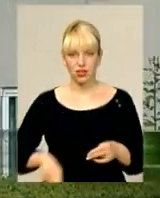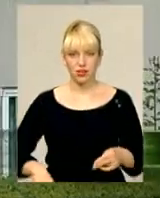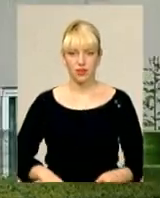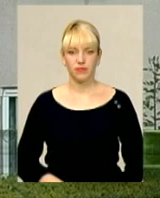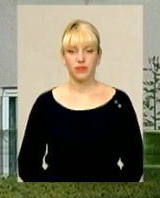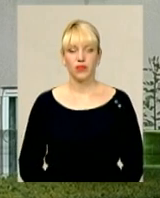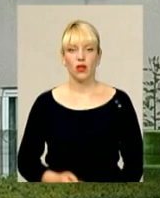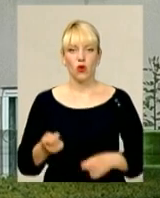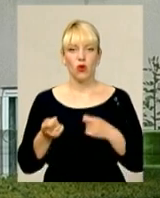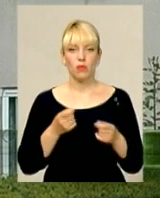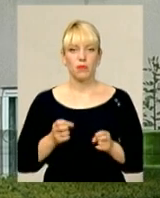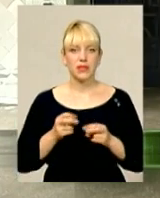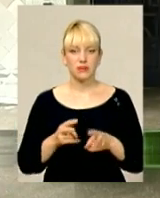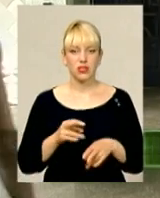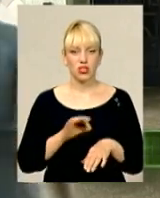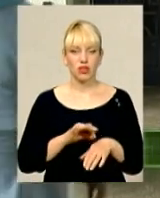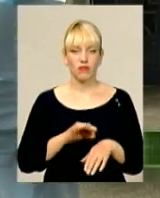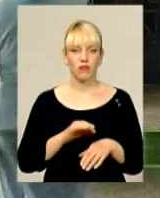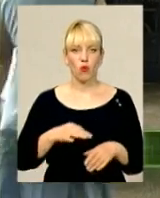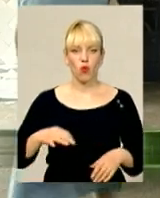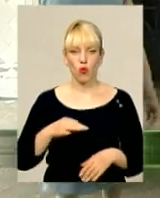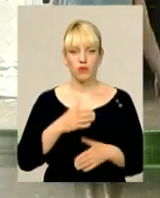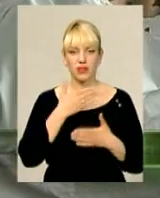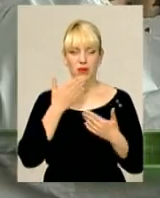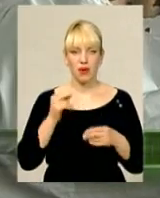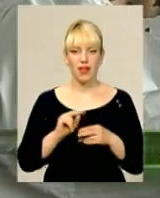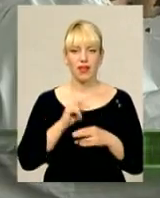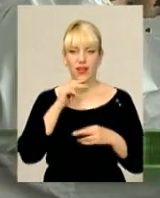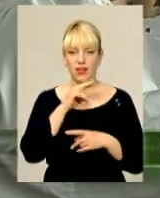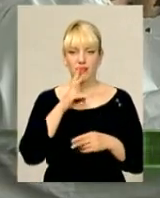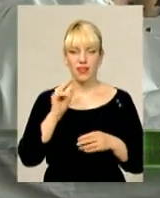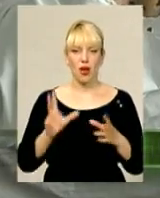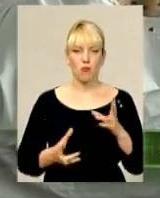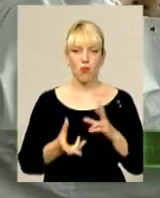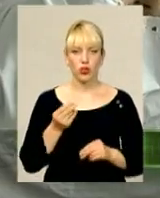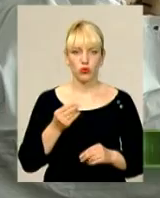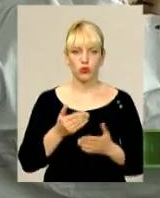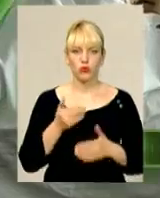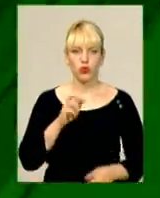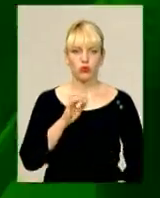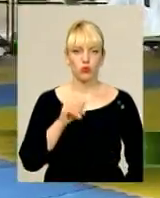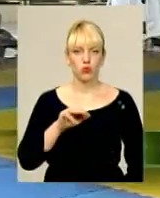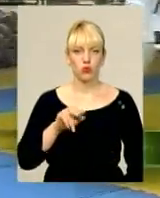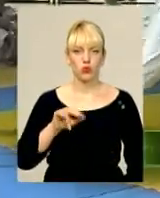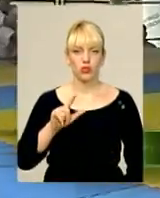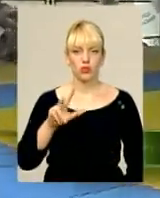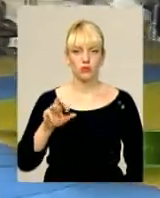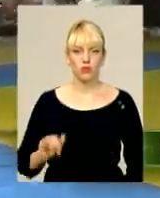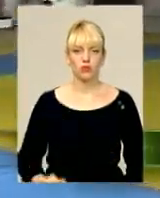Обережно небезпечна хвороба. В області немає ліків на порятунок від ботулізму. Музика